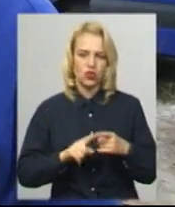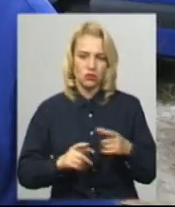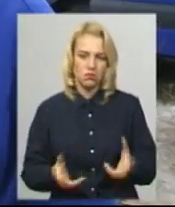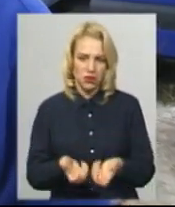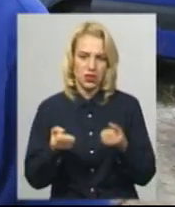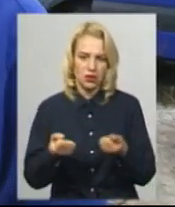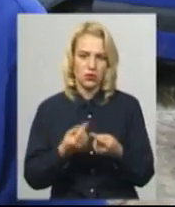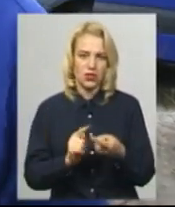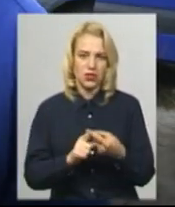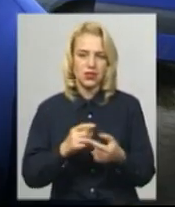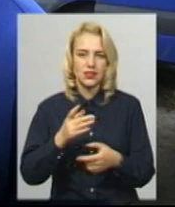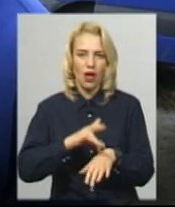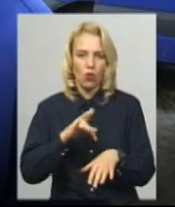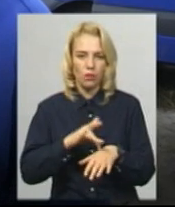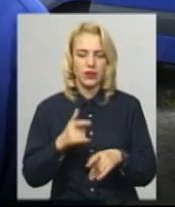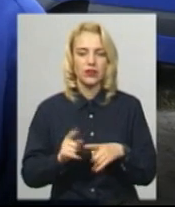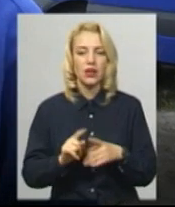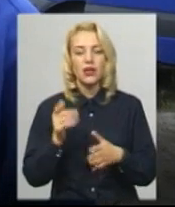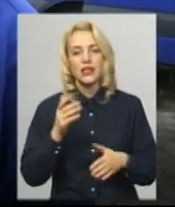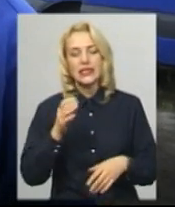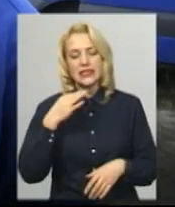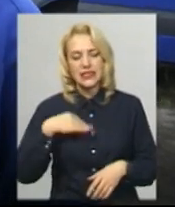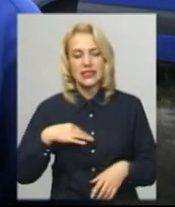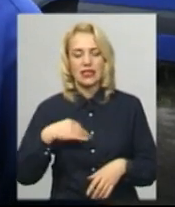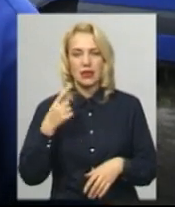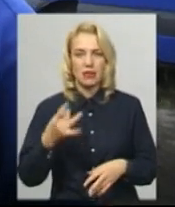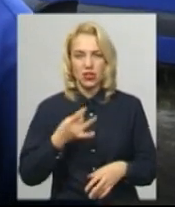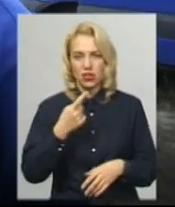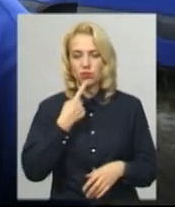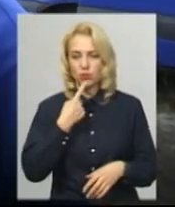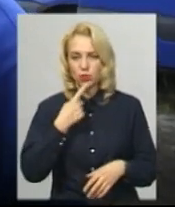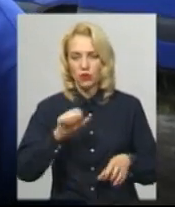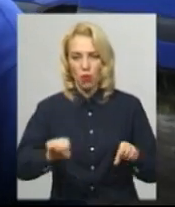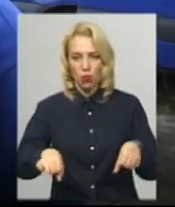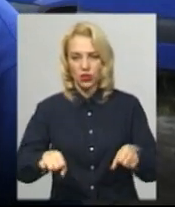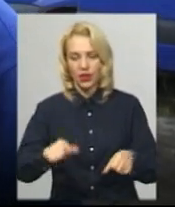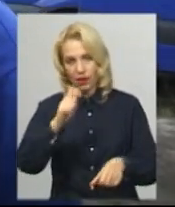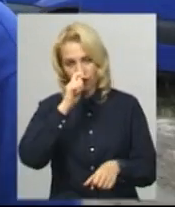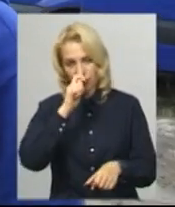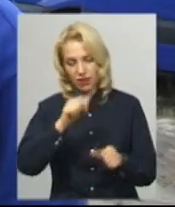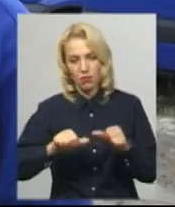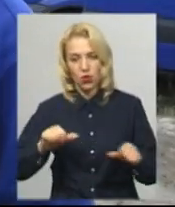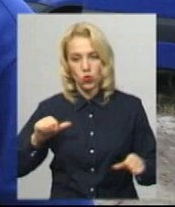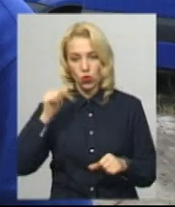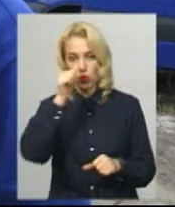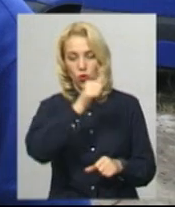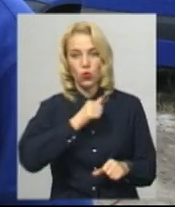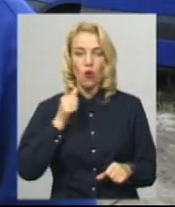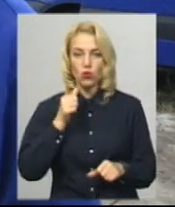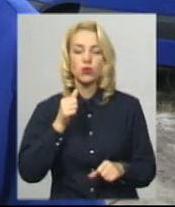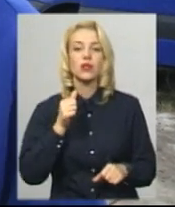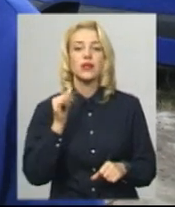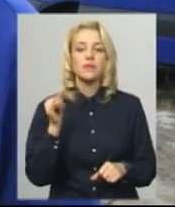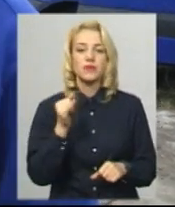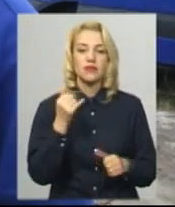сина. «Син почав займатися, якщо точно, перший раз сів на мотоцикл в квітні минулого року. В квітні минулого